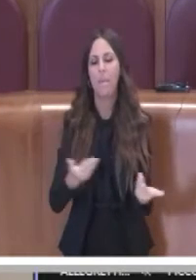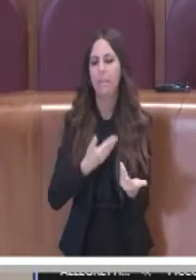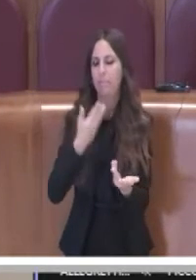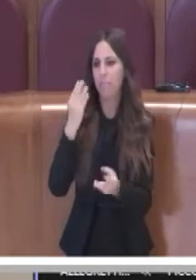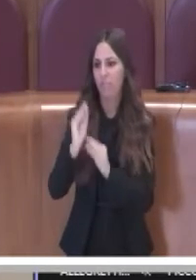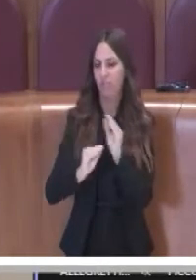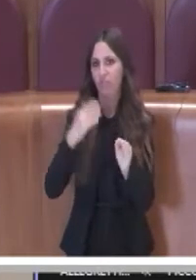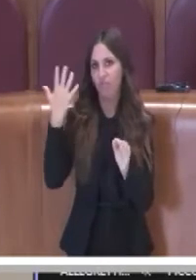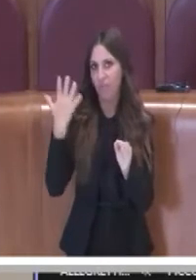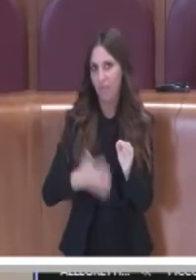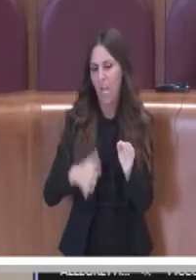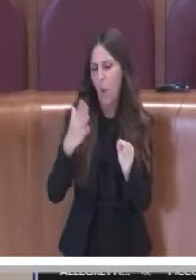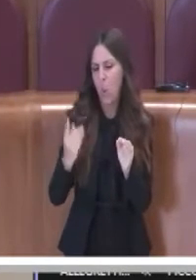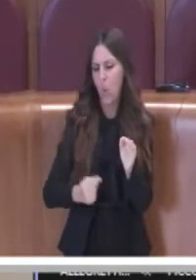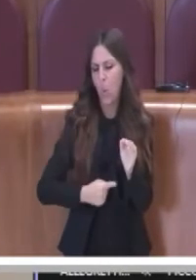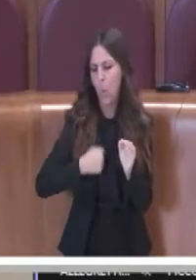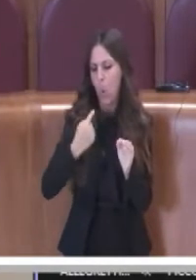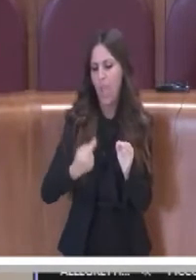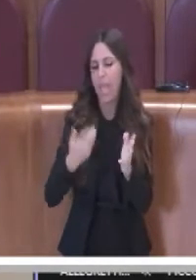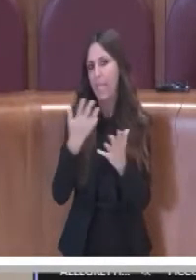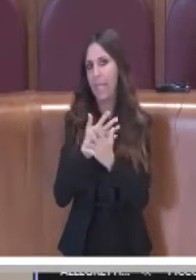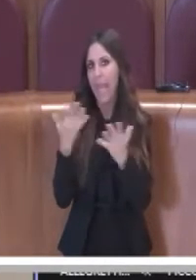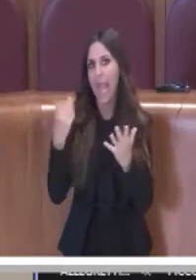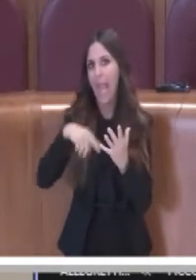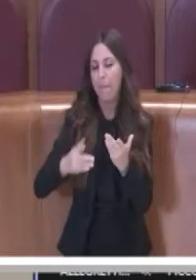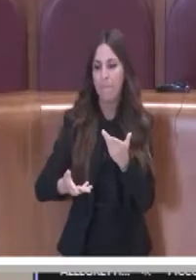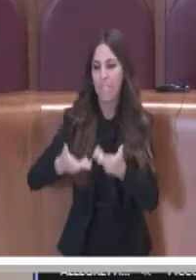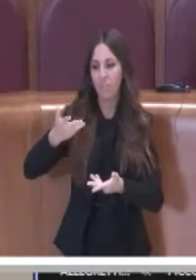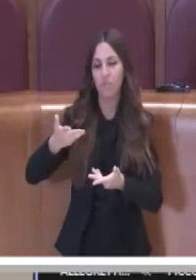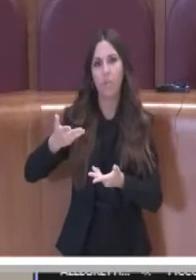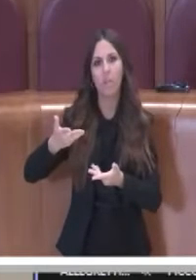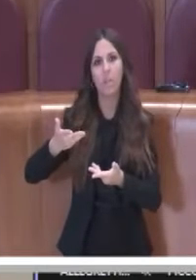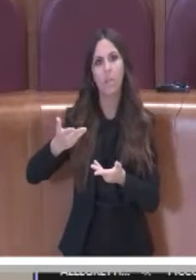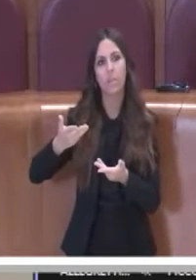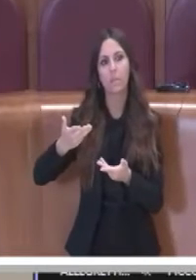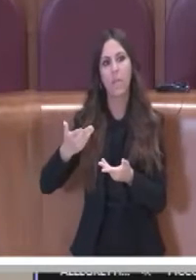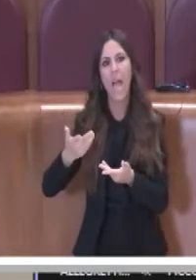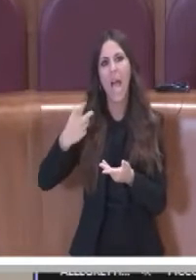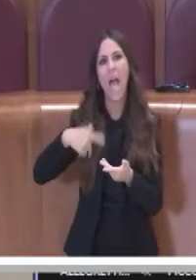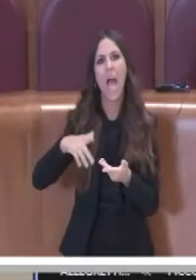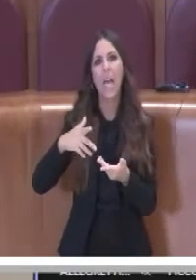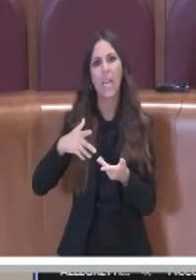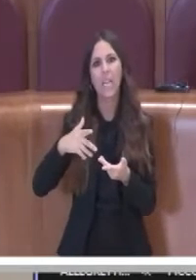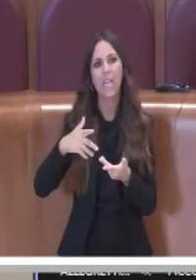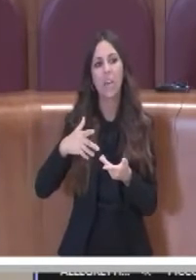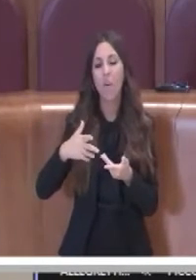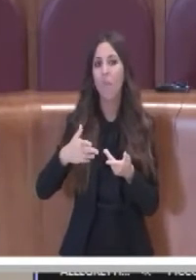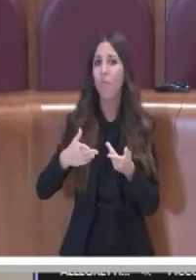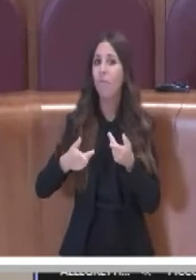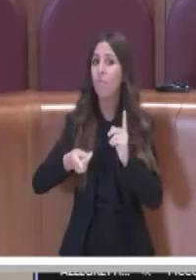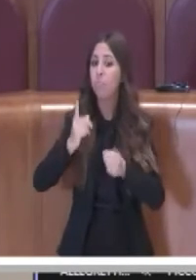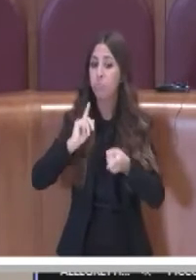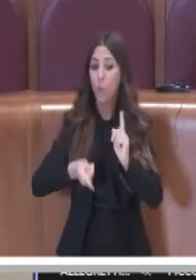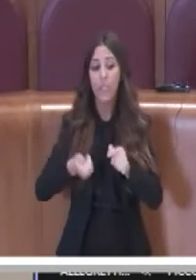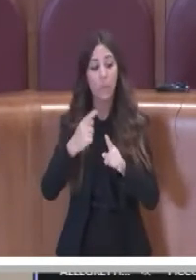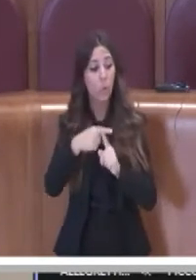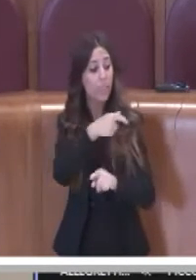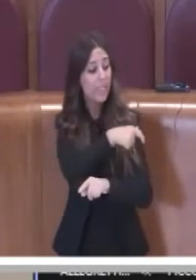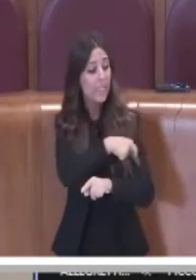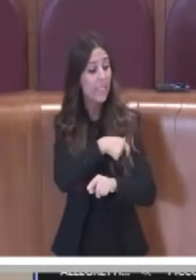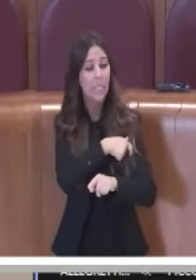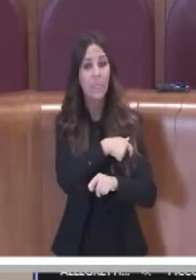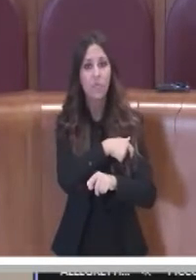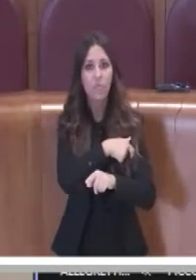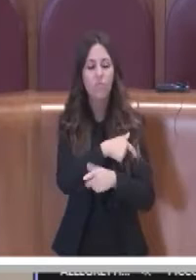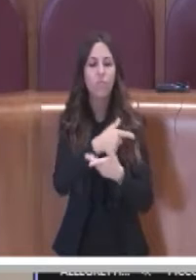richieste, ovviamente anche da parte della maggioranza, ma anche da parte di tante forze politiche e sindacali, se